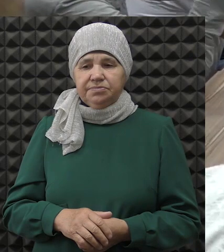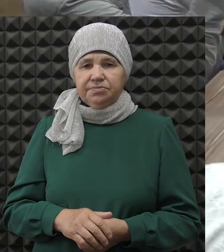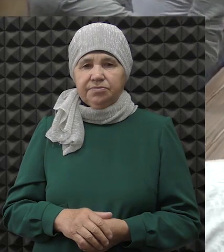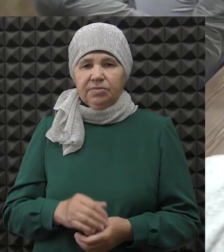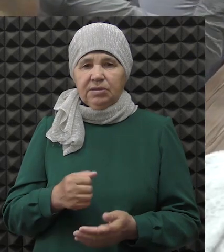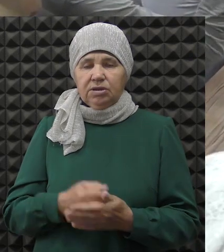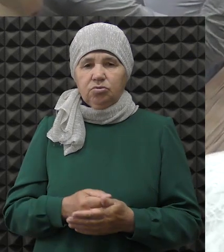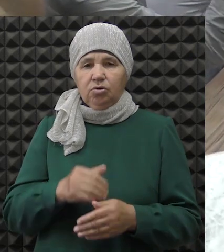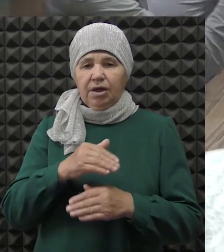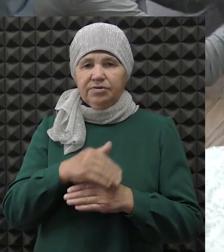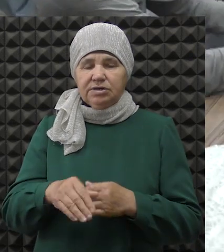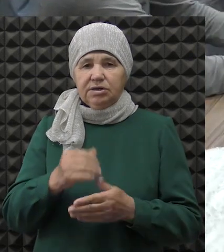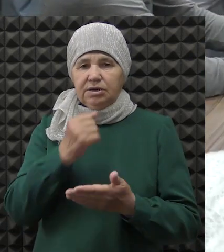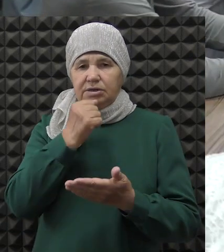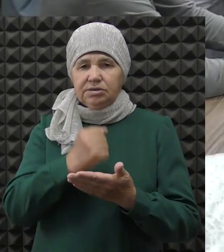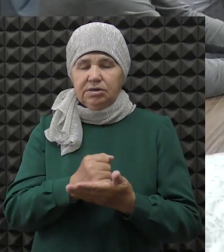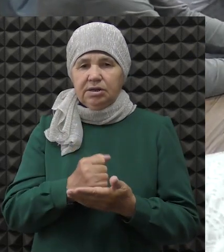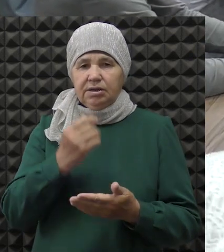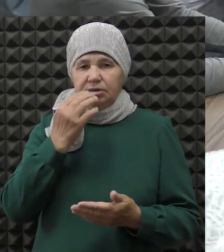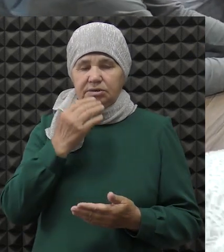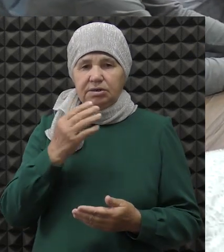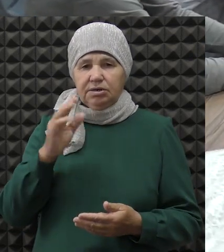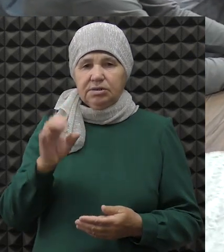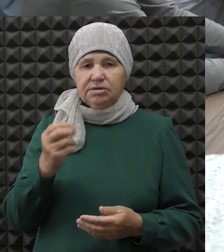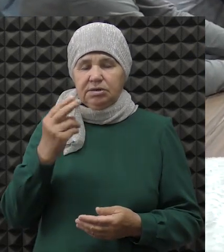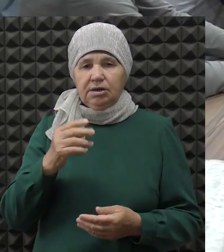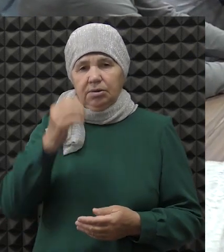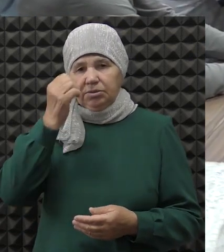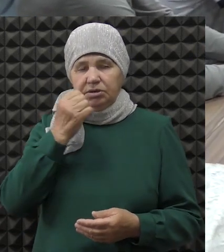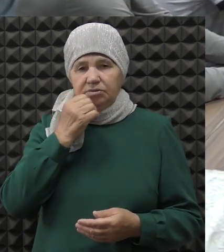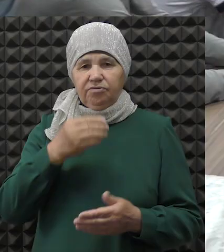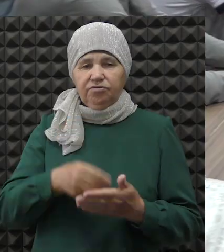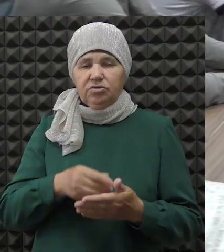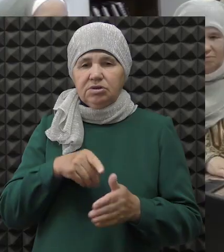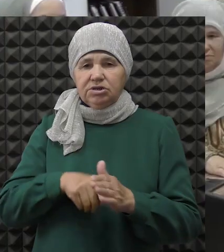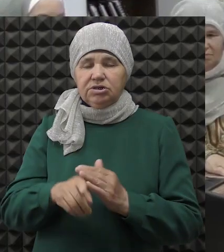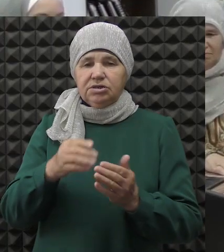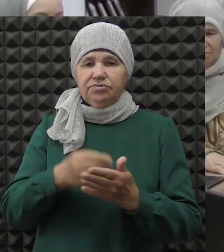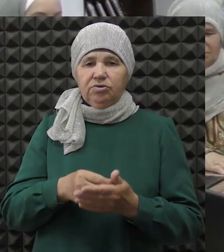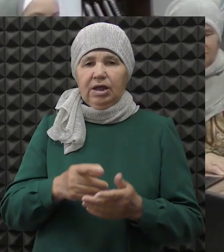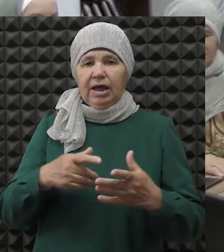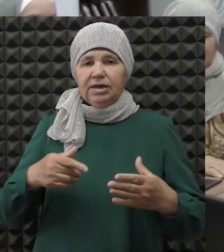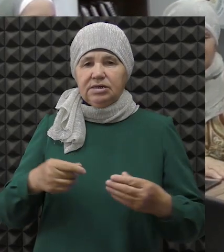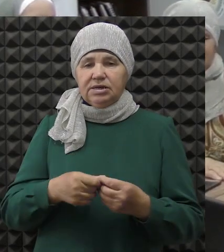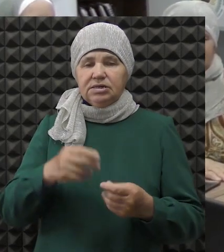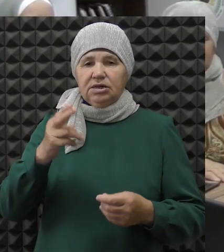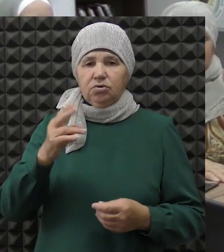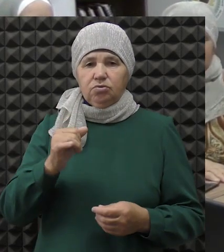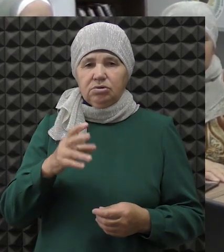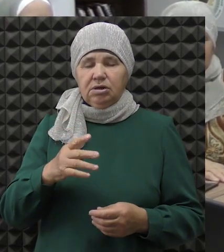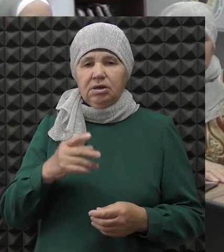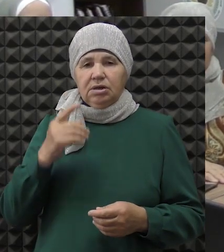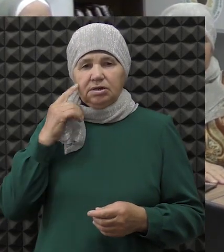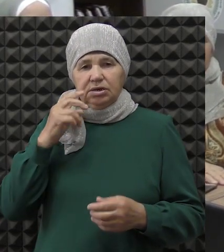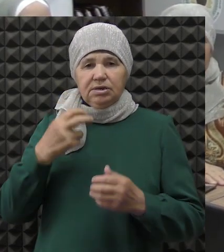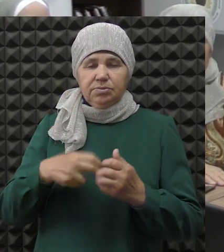Еще до своей официальной регистрации Национальный исламский благодарительный фонд Ярдам начинал свою деятельность с организации курсов для